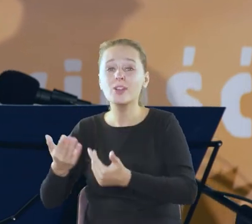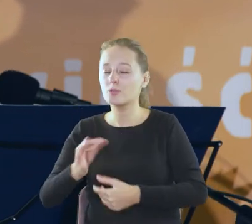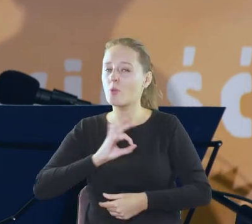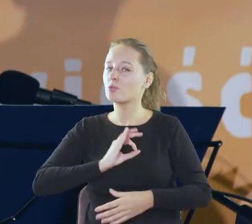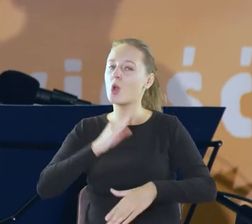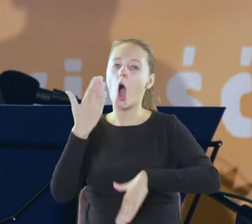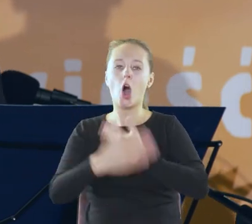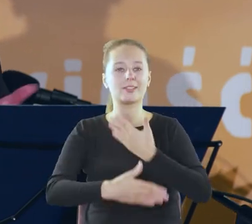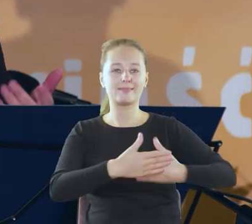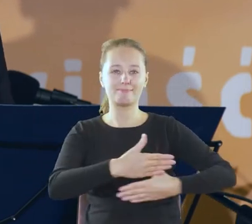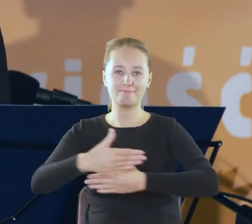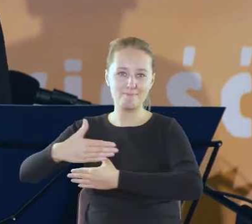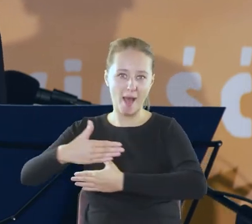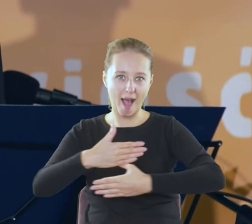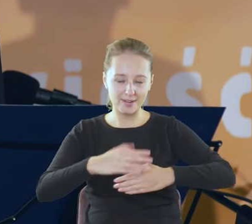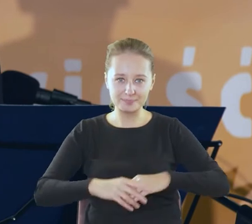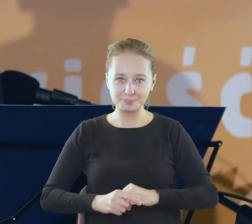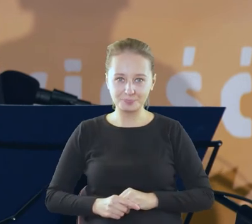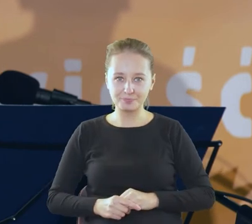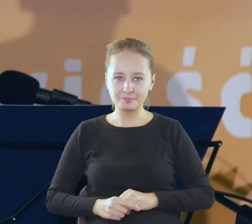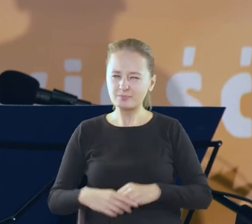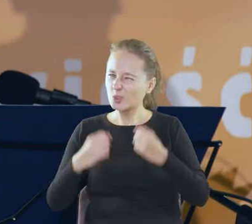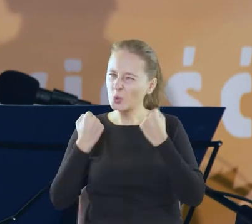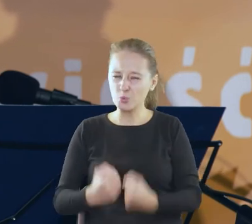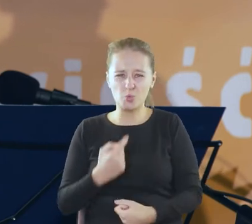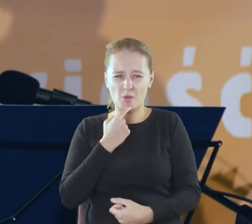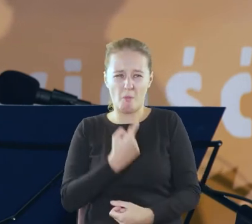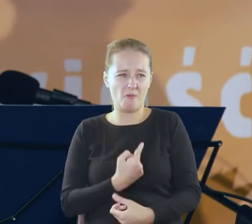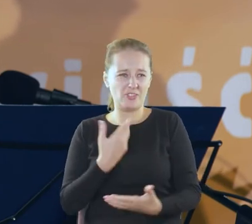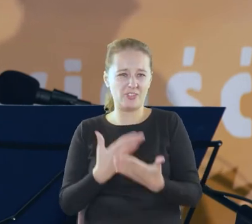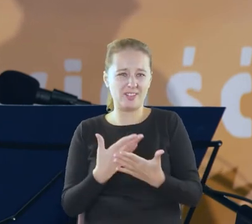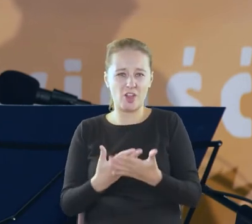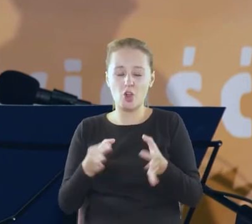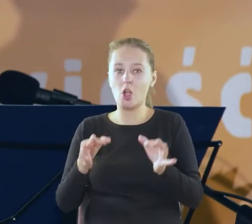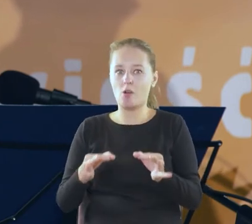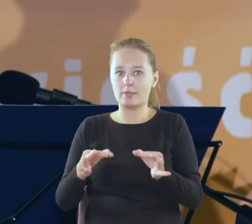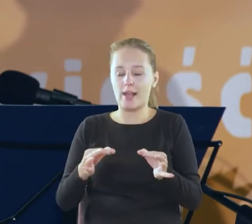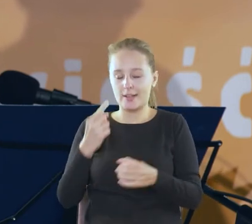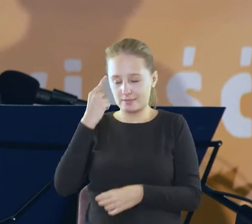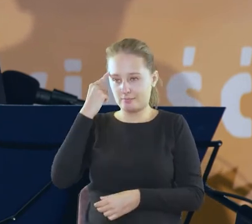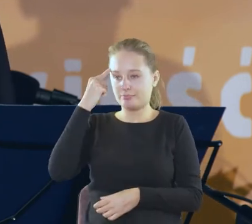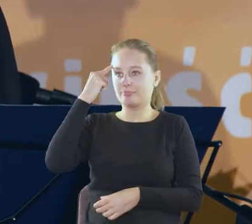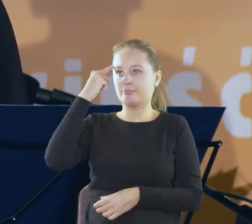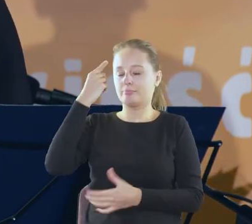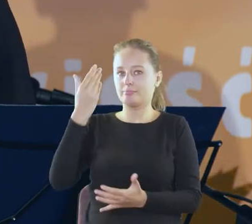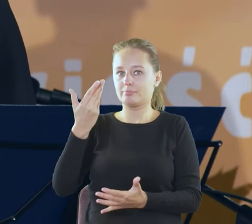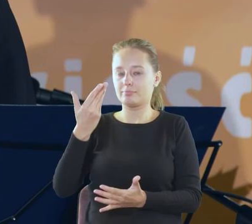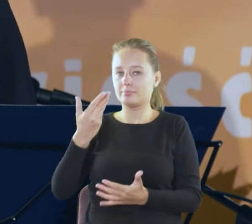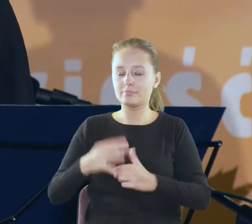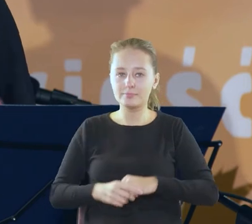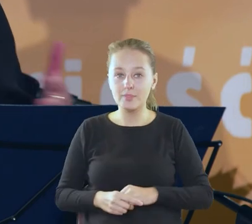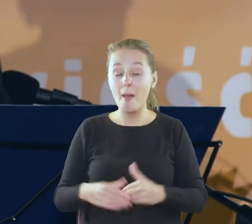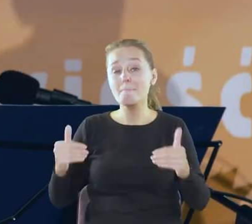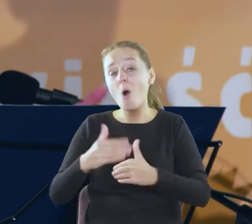bal trudno powiedzieć dlaczego teraz Eliza sobie o tym przypomina może dlatego